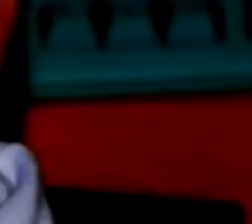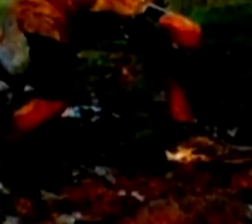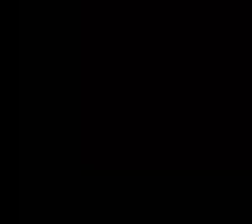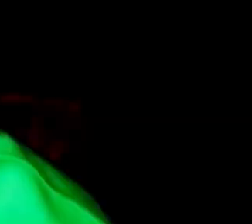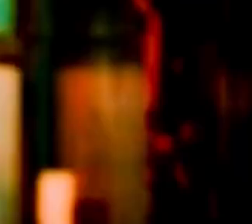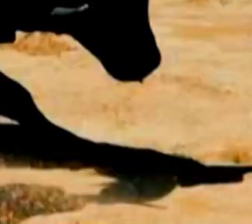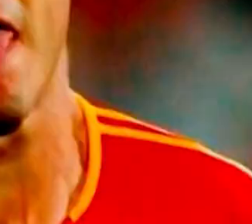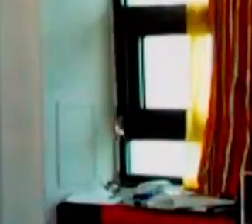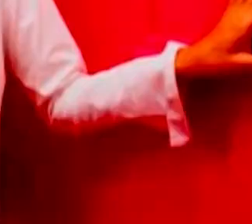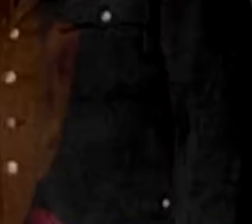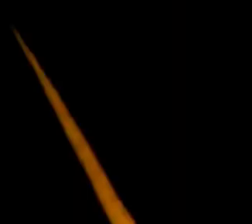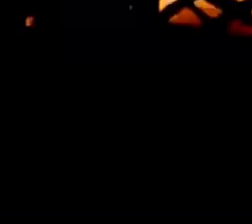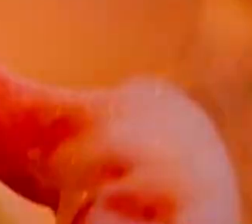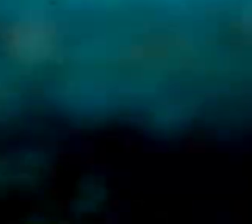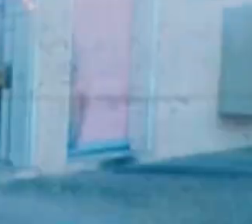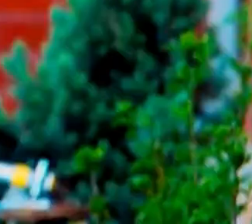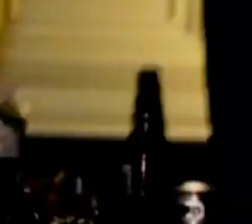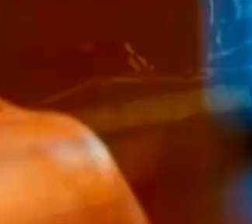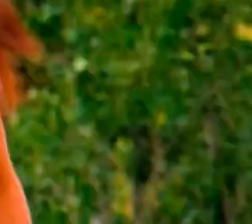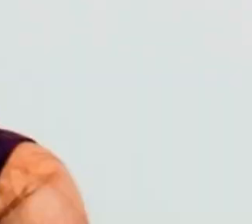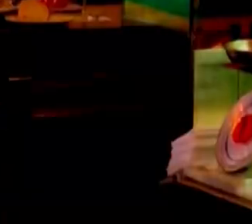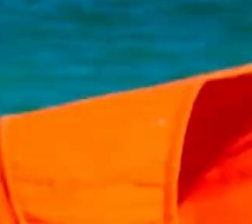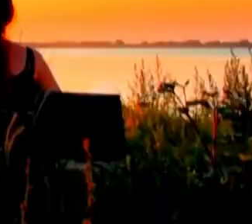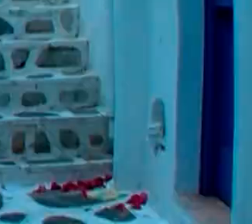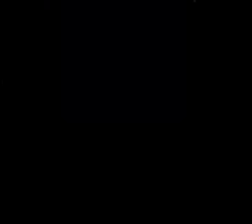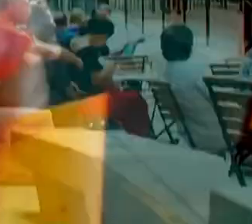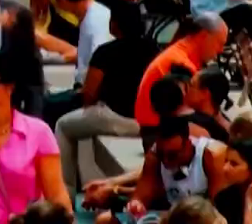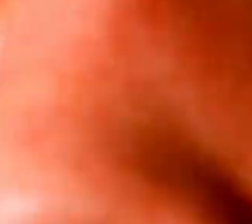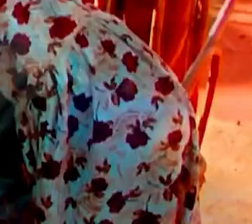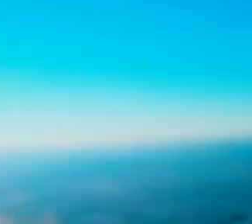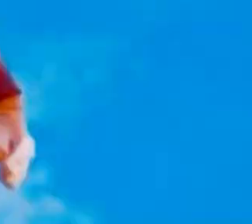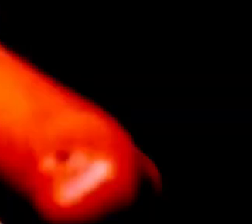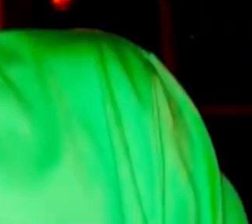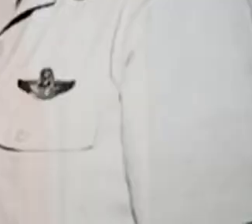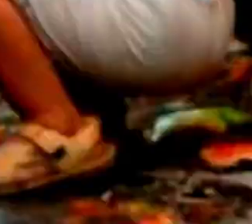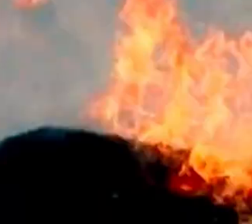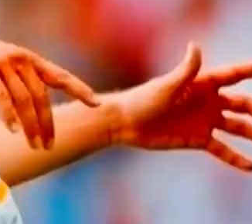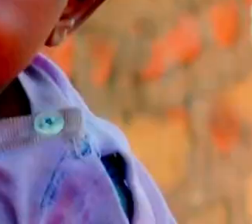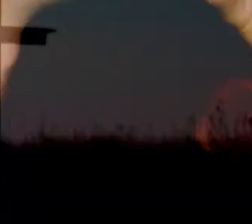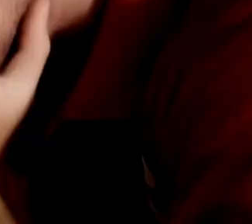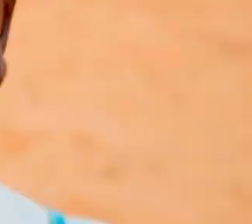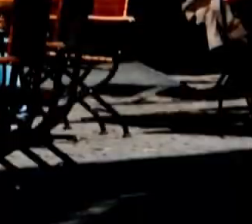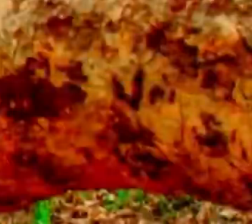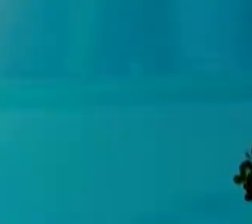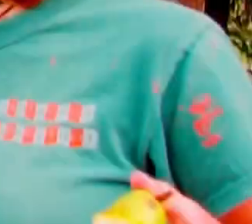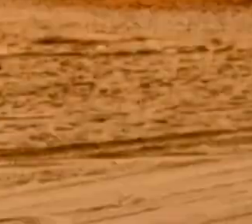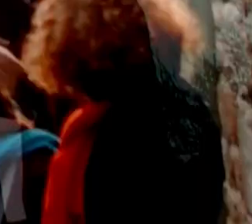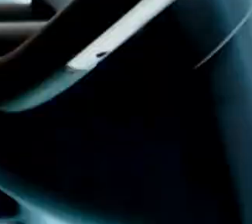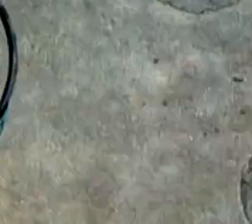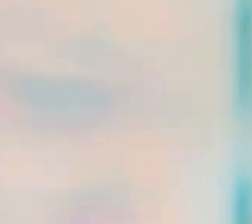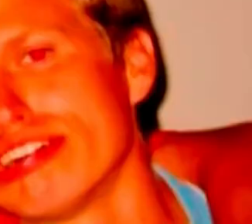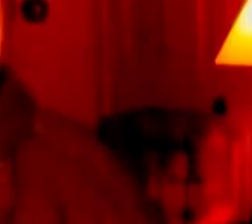uzasadnione w konieczność rozpoznawania twarzy ludzkich. Więc ja tutaj to